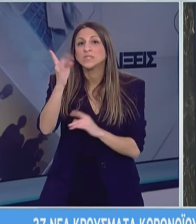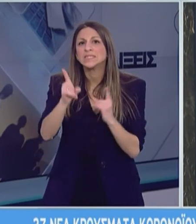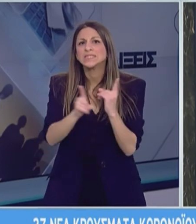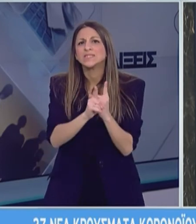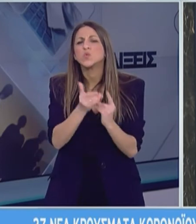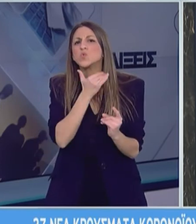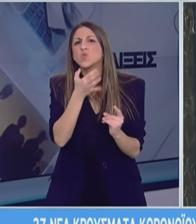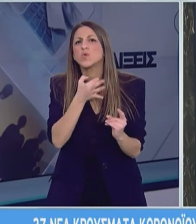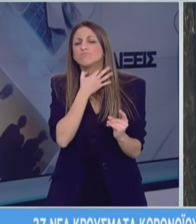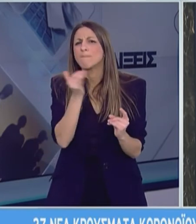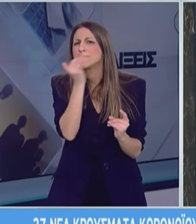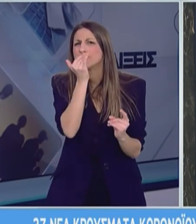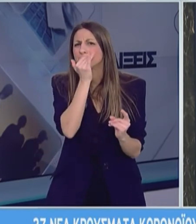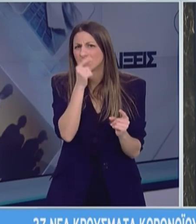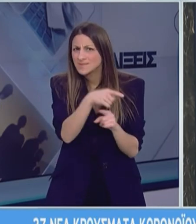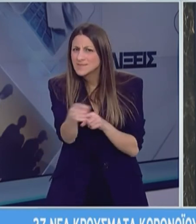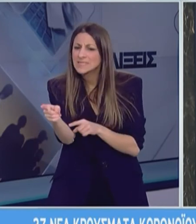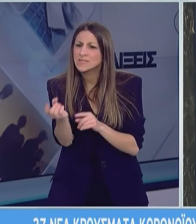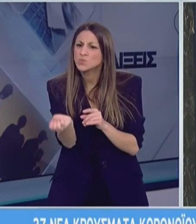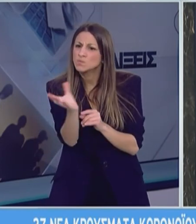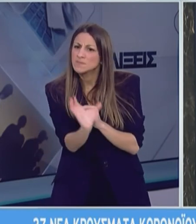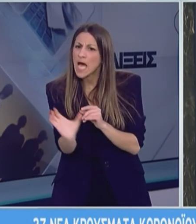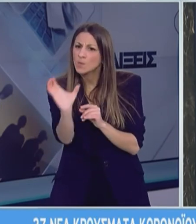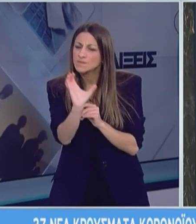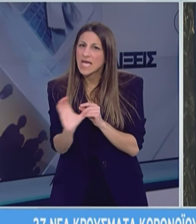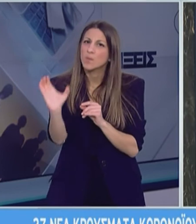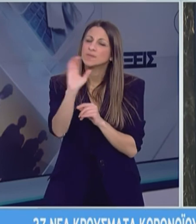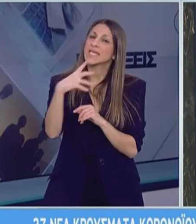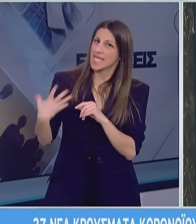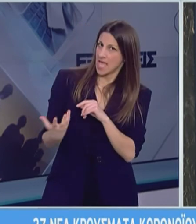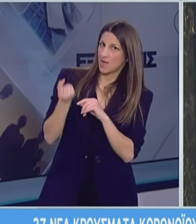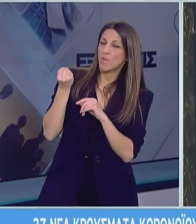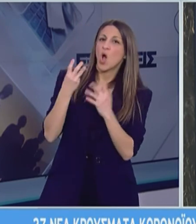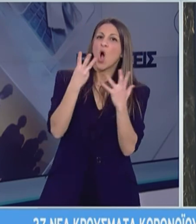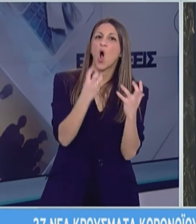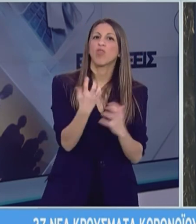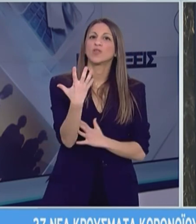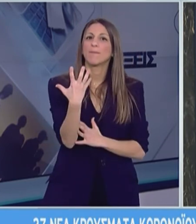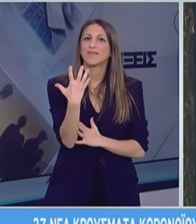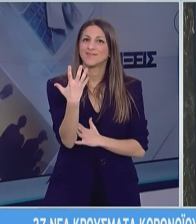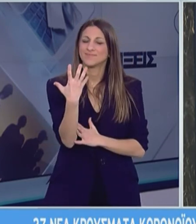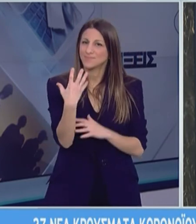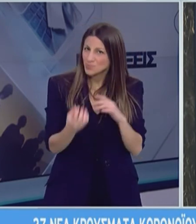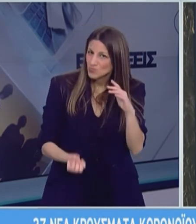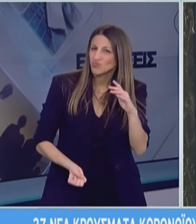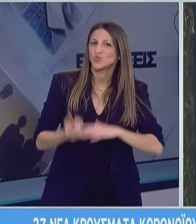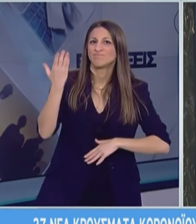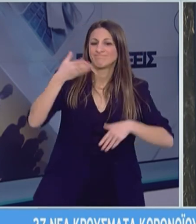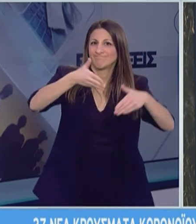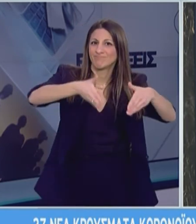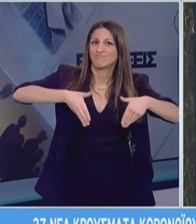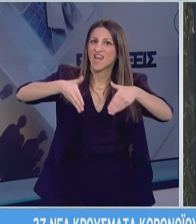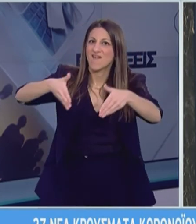αποκλειστικά για κορονοϊό θα πρέπει να πω ότι έχουμε ήδη 85 πλέον νέες κλίνες